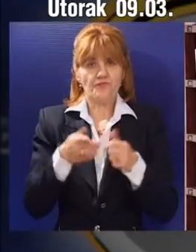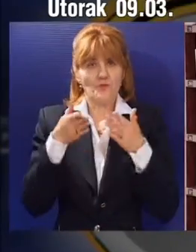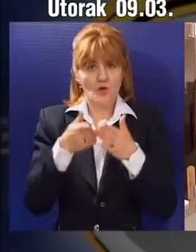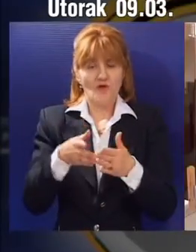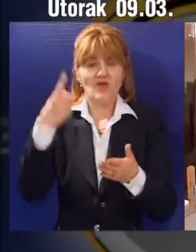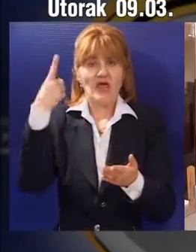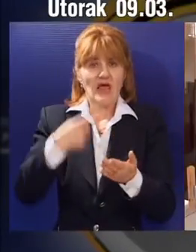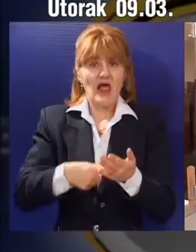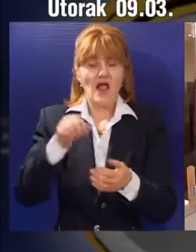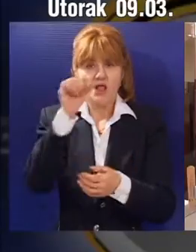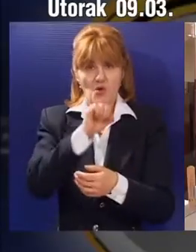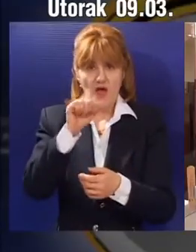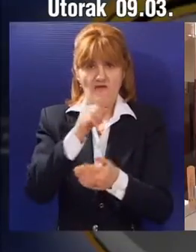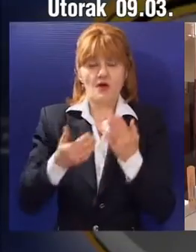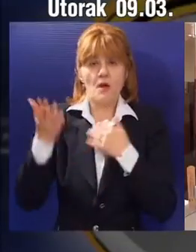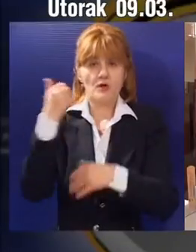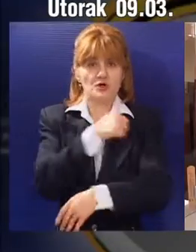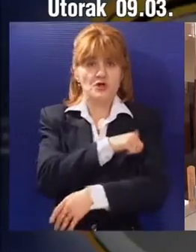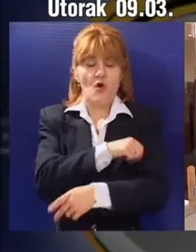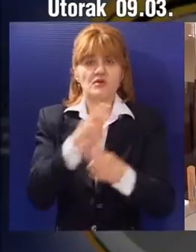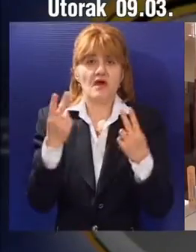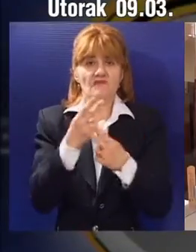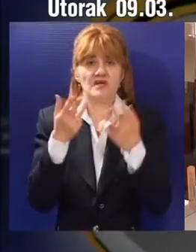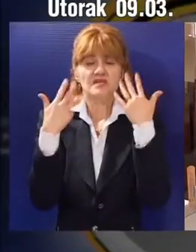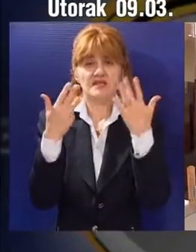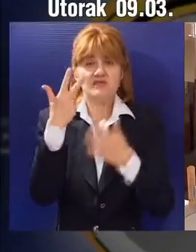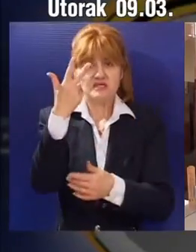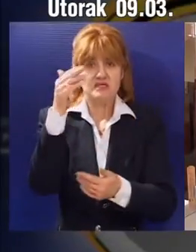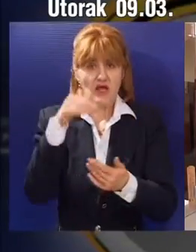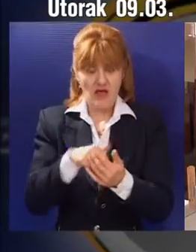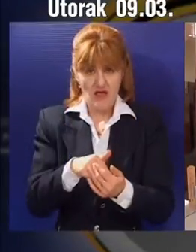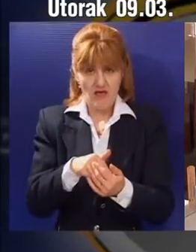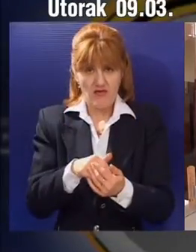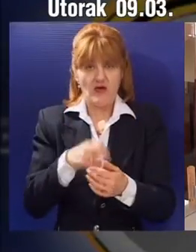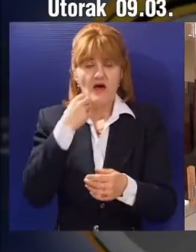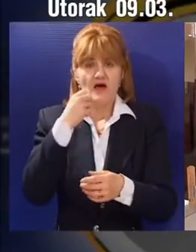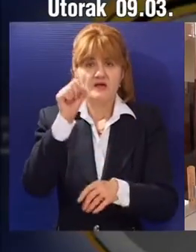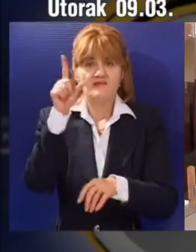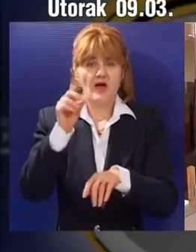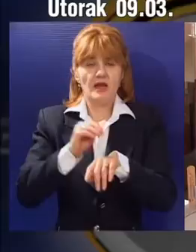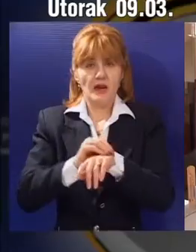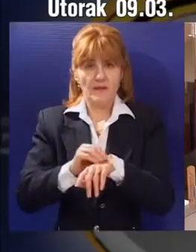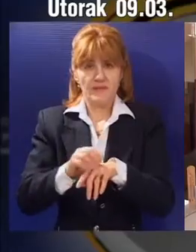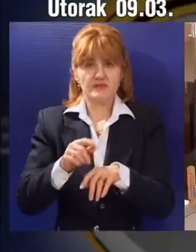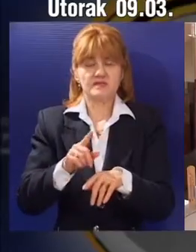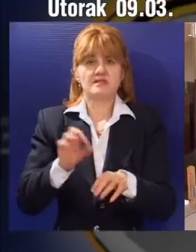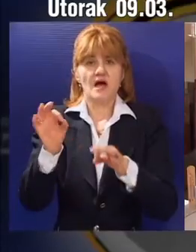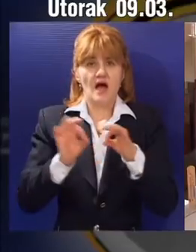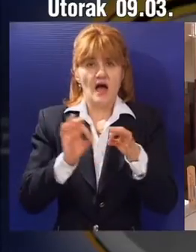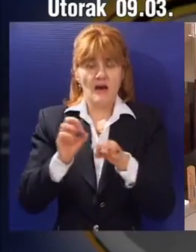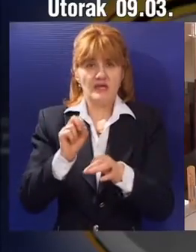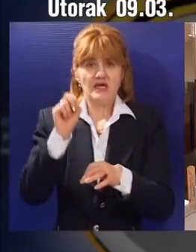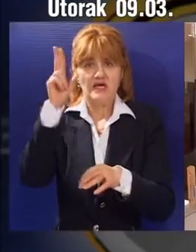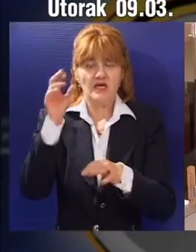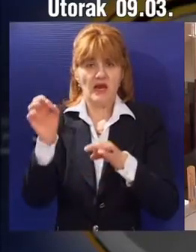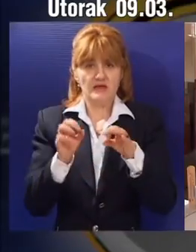Navedenih hiljadu evra 1. marta lane vredilo je 93.800 dinara. Oročena na 12 meseci sa važećom kamatom od